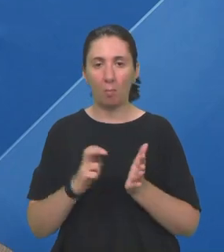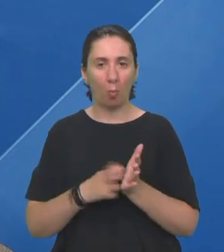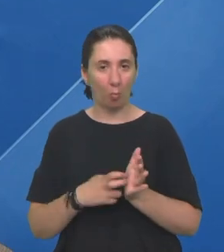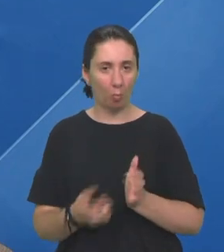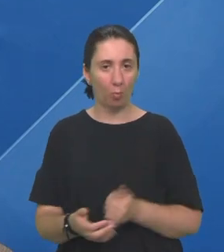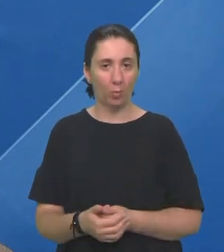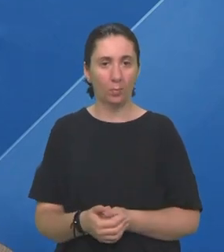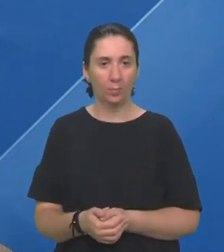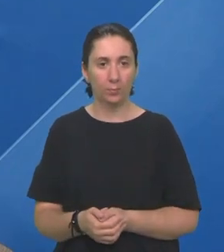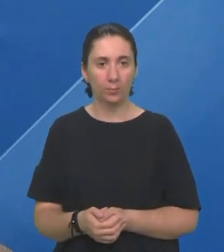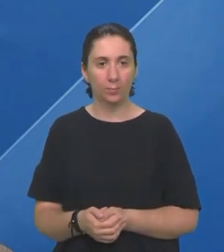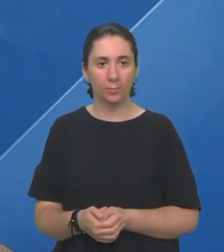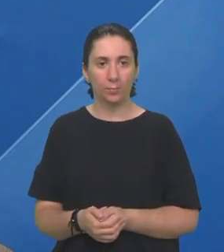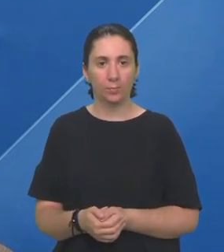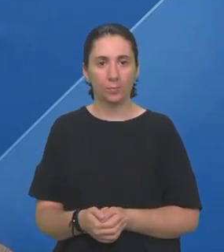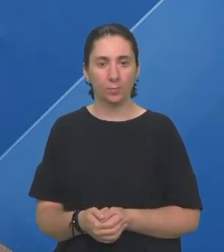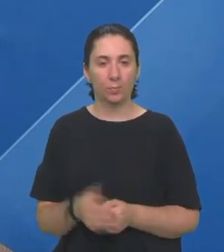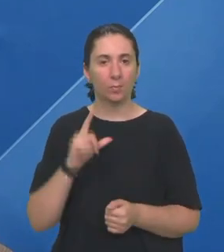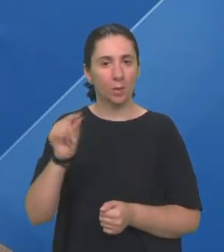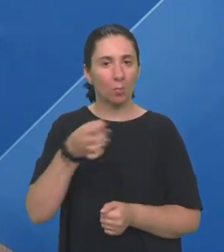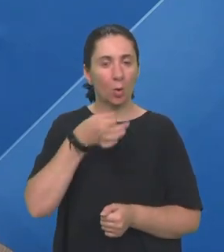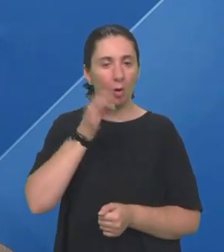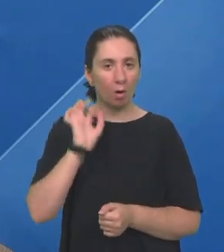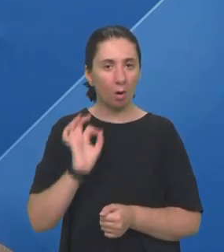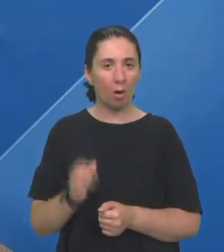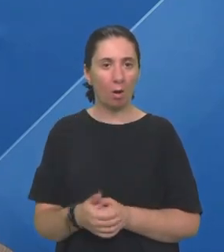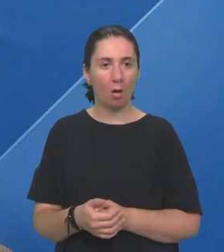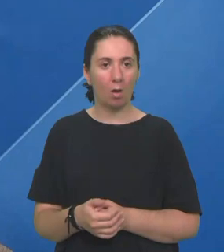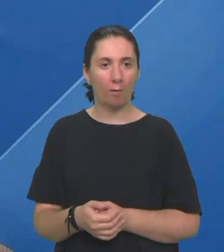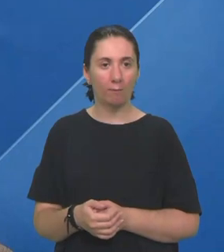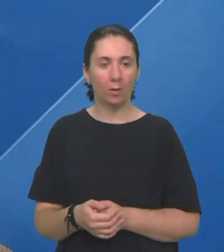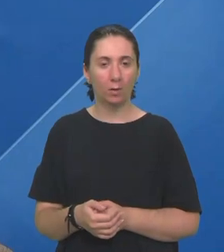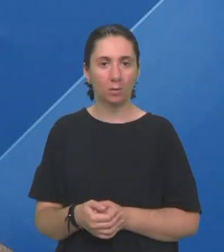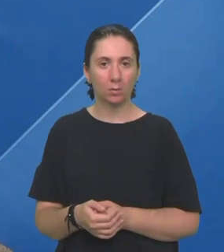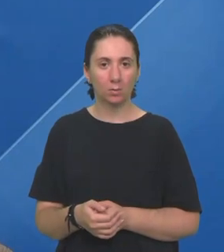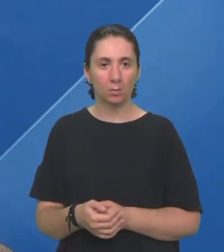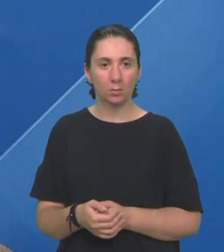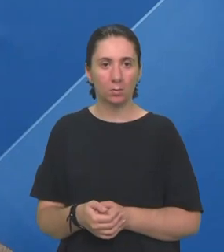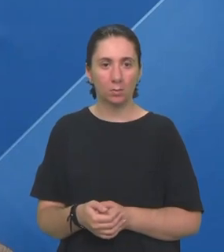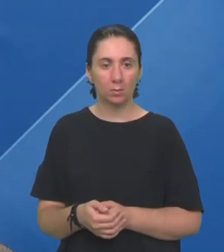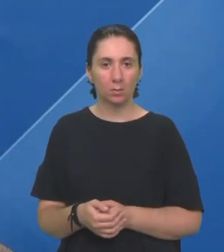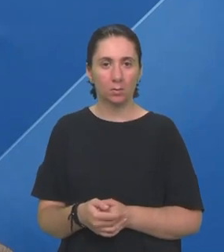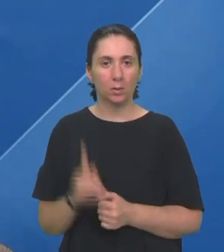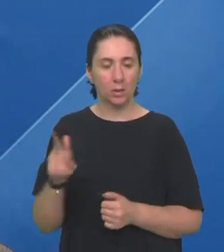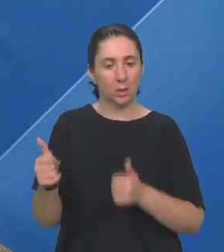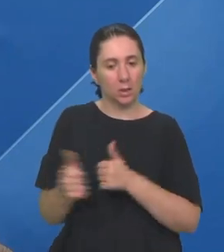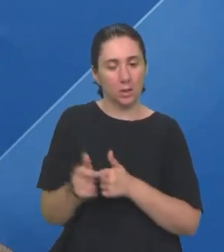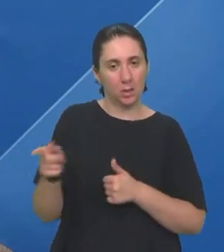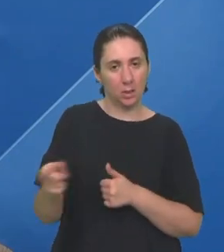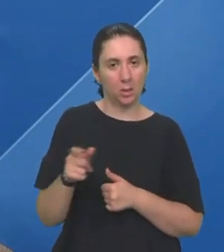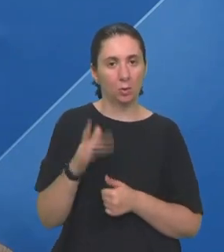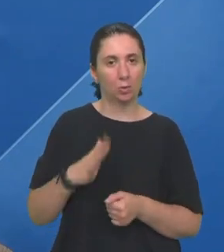problema Udaj kave Idemo na kave Super se ne I sa